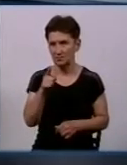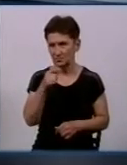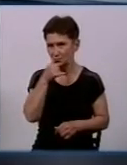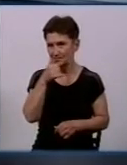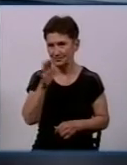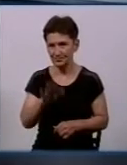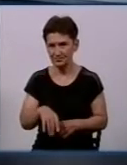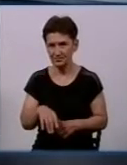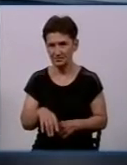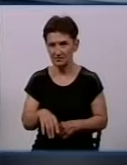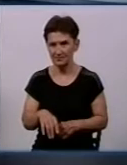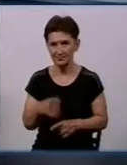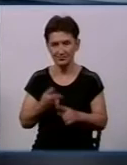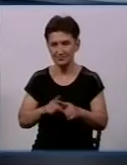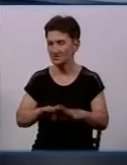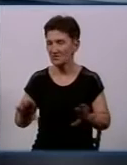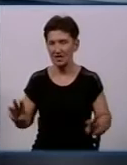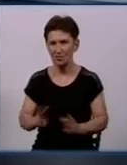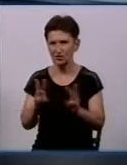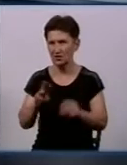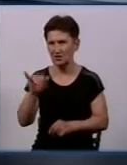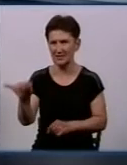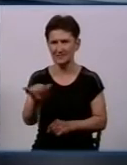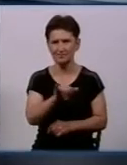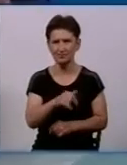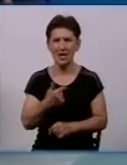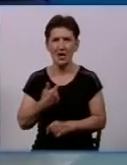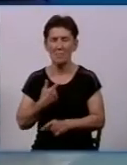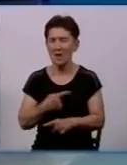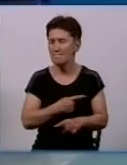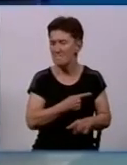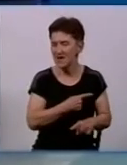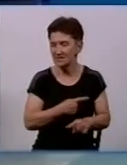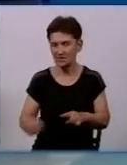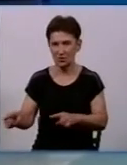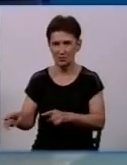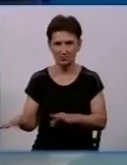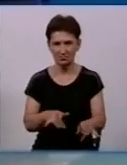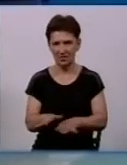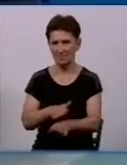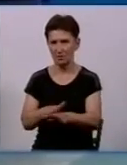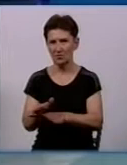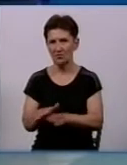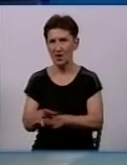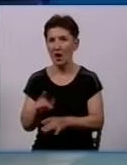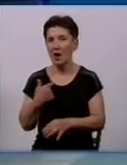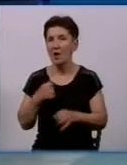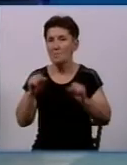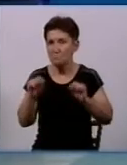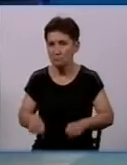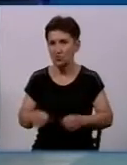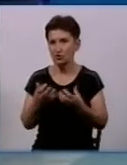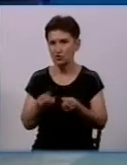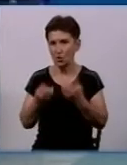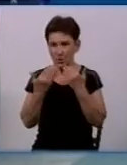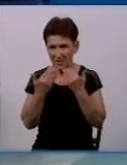виклик? Тобто це вони не пожежники, в них немає норматив? Ми оперативно реагуємо, виїжджає вся наша техніка більш ніж достатньо, але ми можемо ще звернутися до